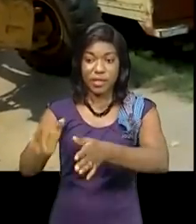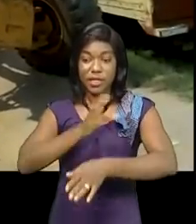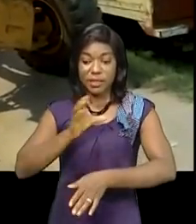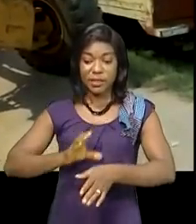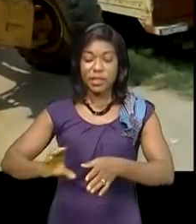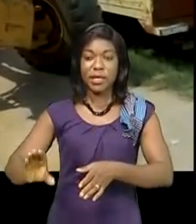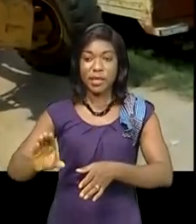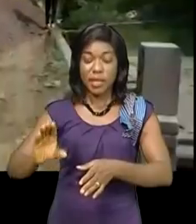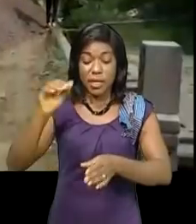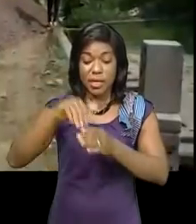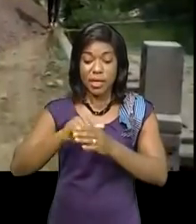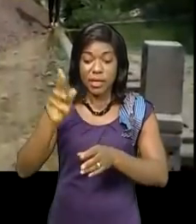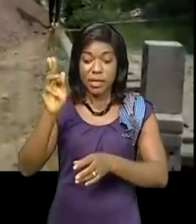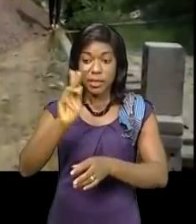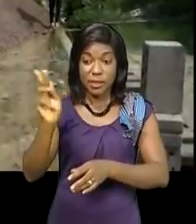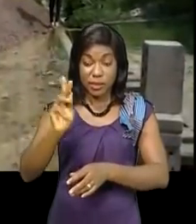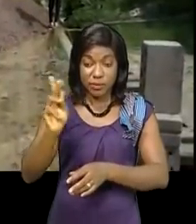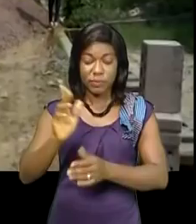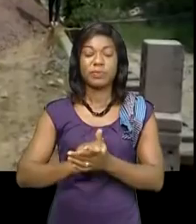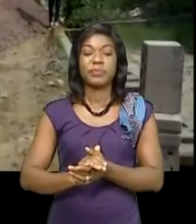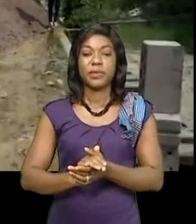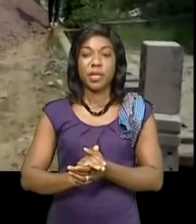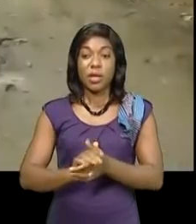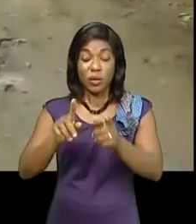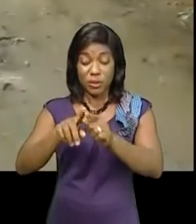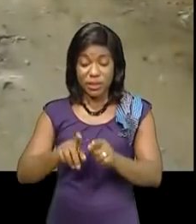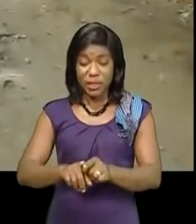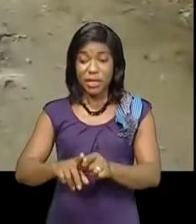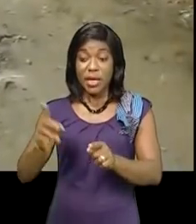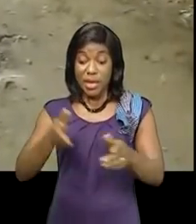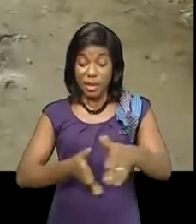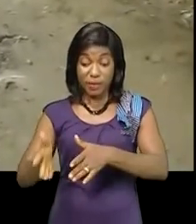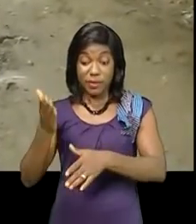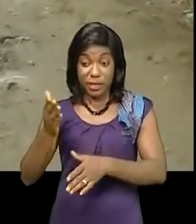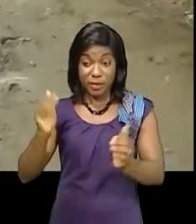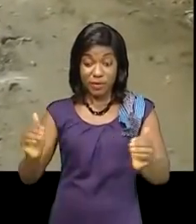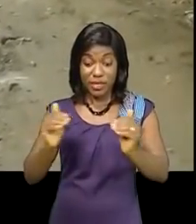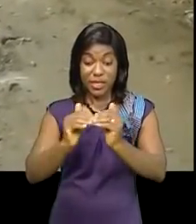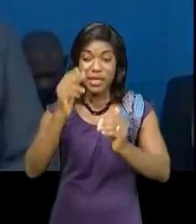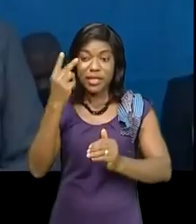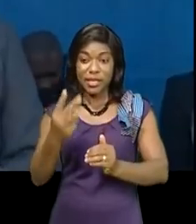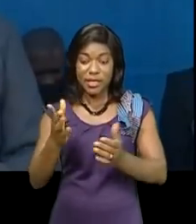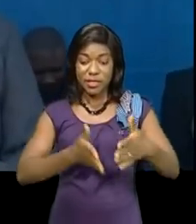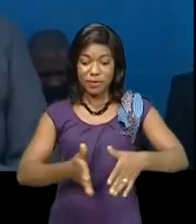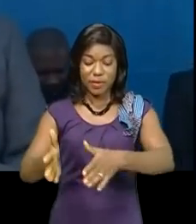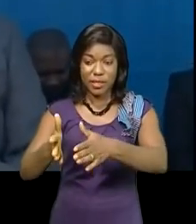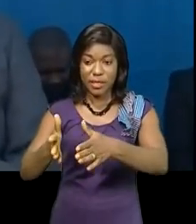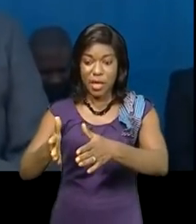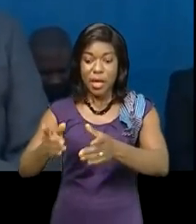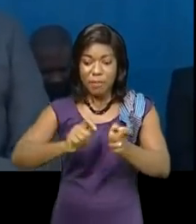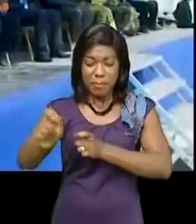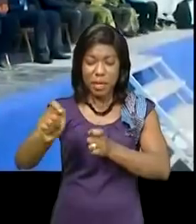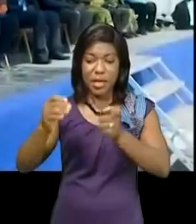-Jamaïque, tronçon compris entre le pont Lundaboumoulou et l'avenue Grand Séminaire sur 940 mètres. Travaux